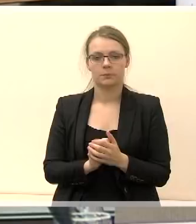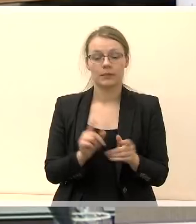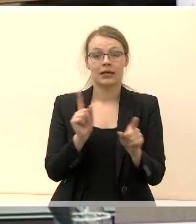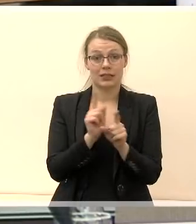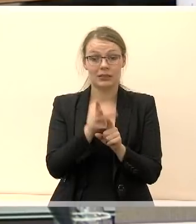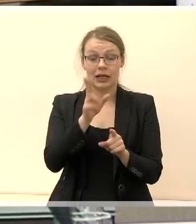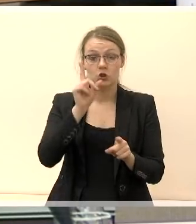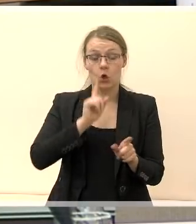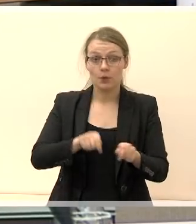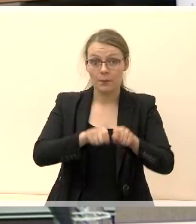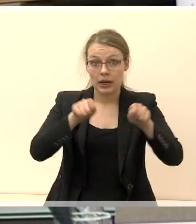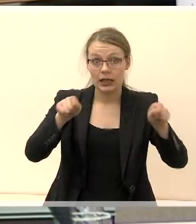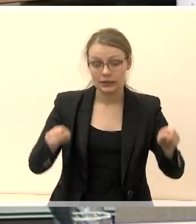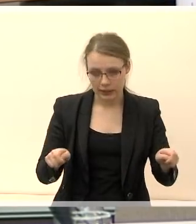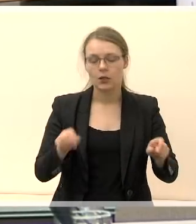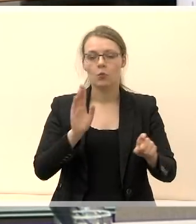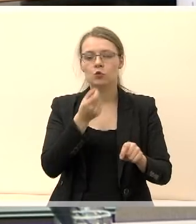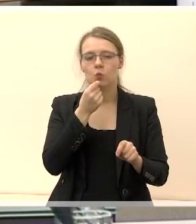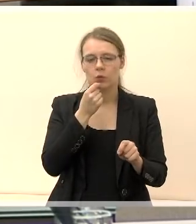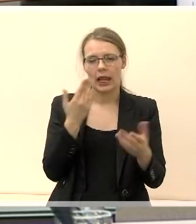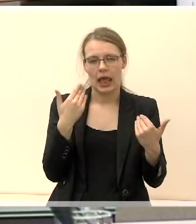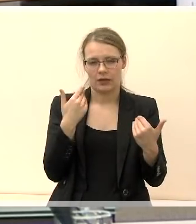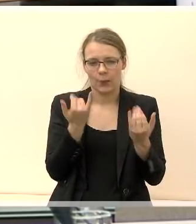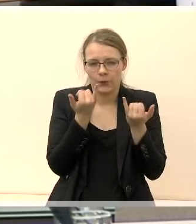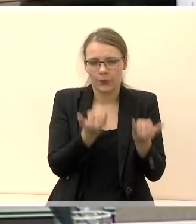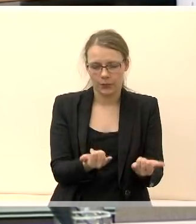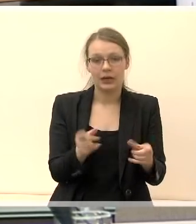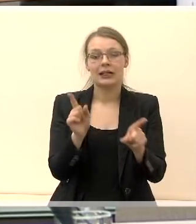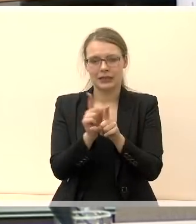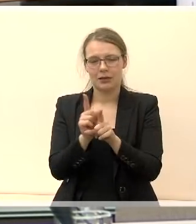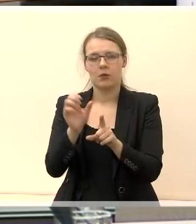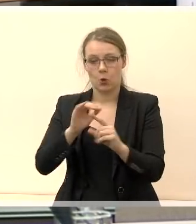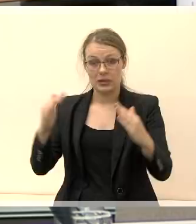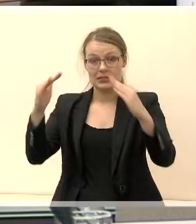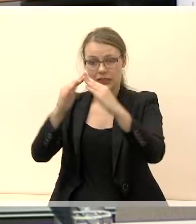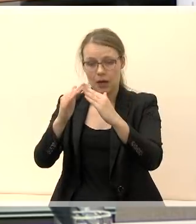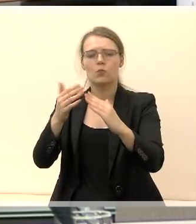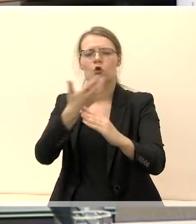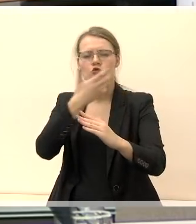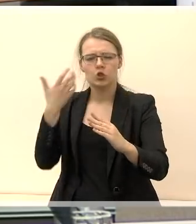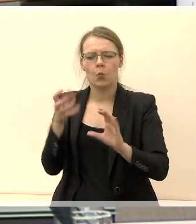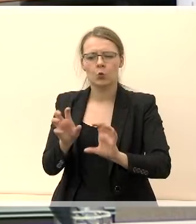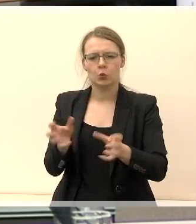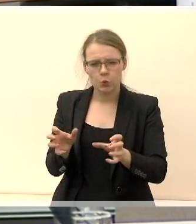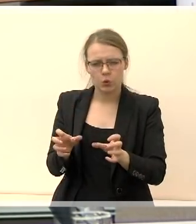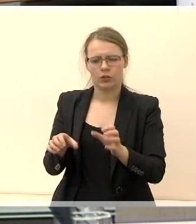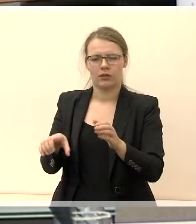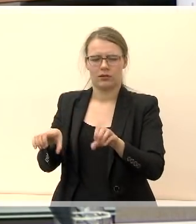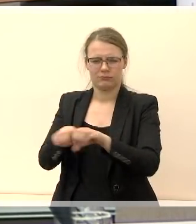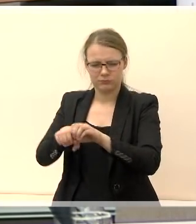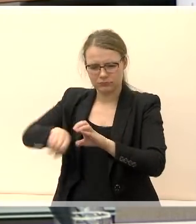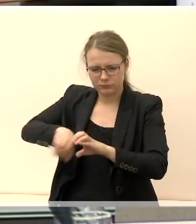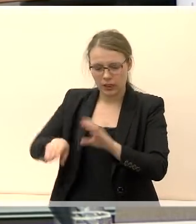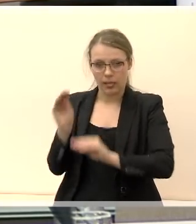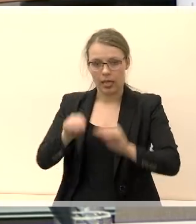pradžios ir pabaigos procesų reguliavimas, satybų leidimų prisijungimo prie elektros šilumos, dujų vandentį, kienuoteko tinglų leidimų išdavimą.